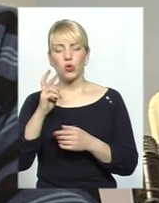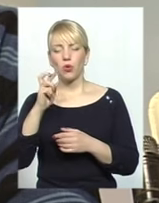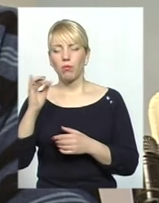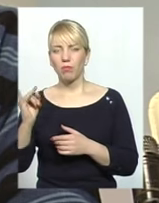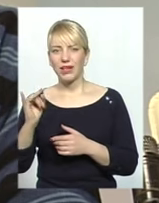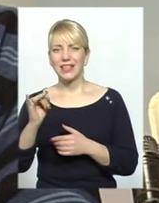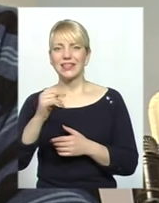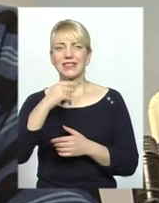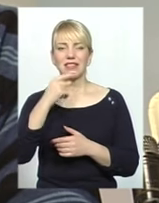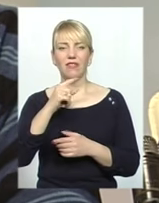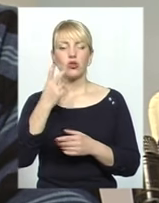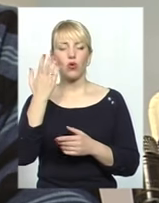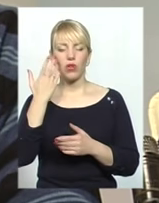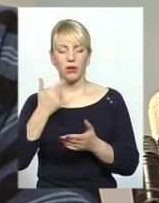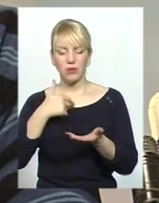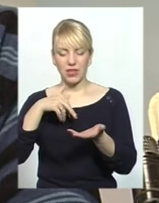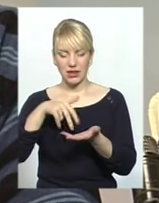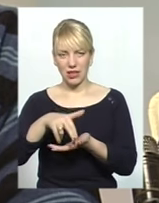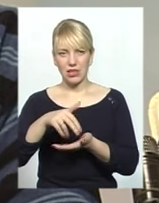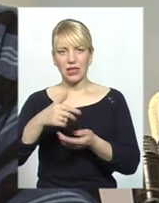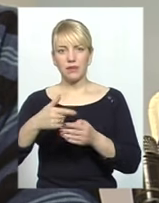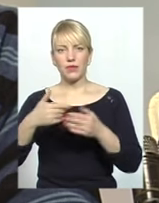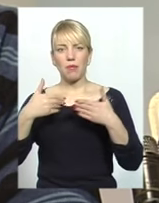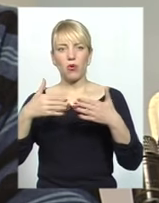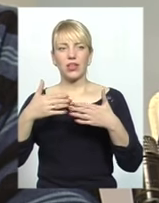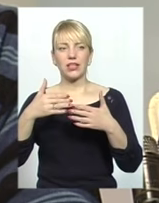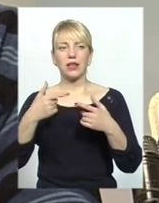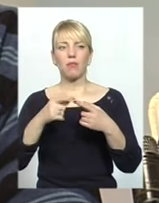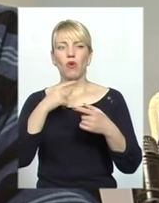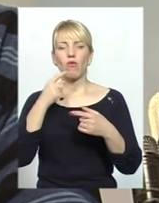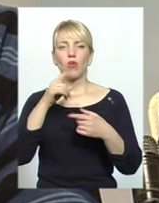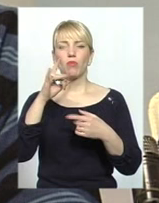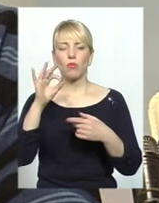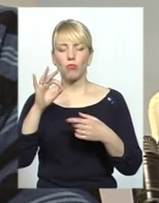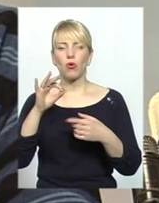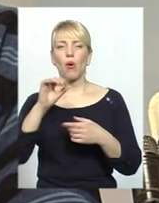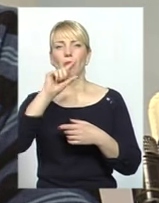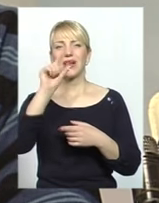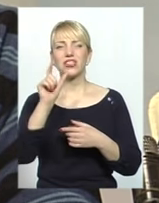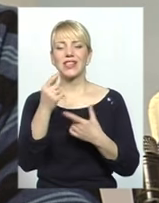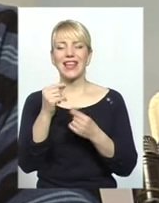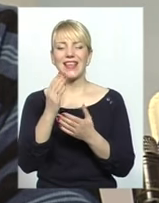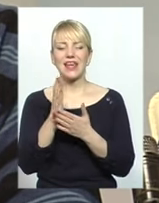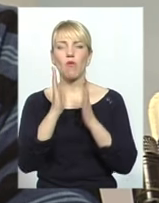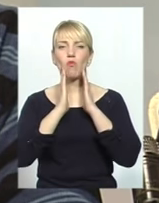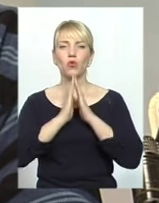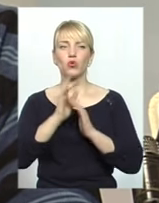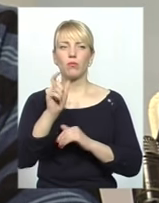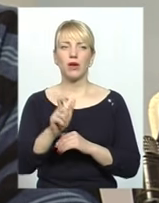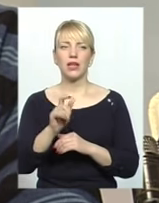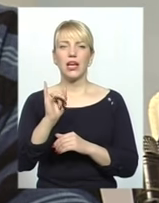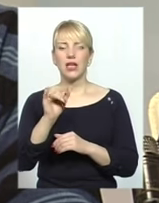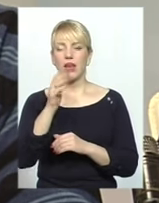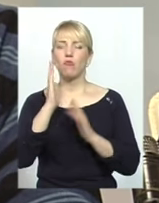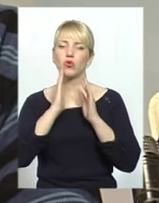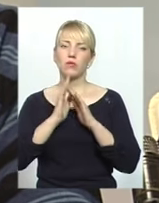поріг в мечеті, ми зараз говоримо про ті мечети, де є мусульмани. І мусульманин запитав його одразу, хто ти по